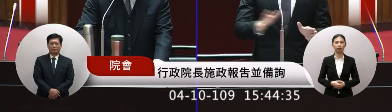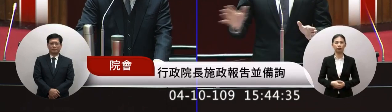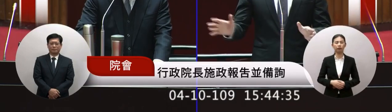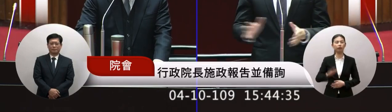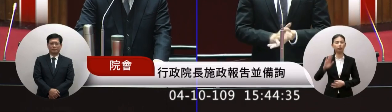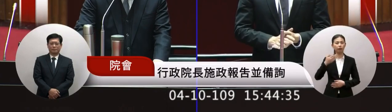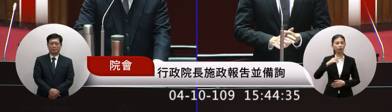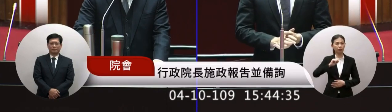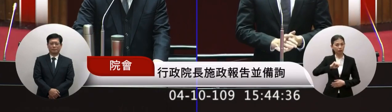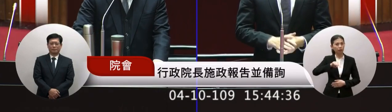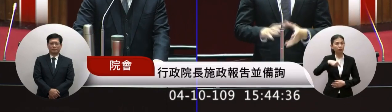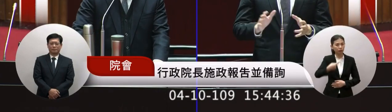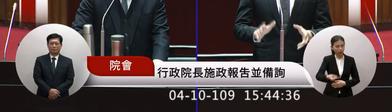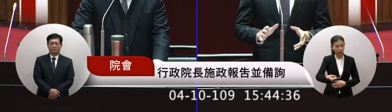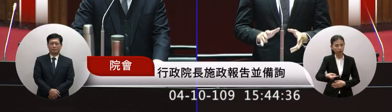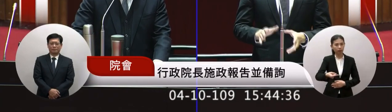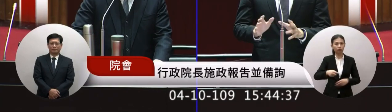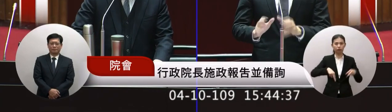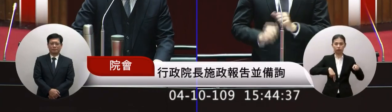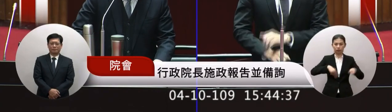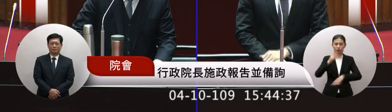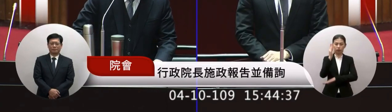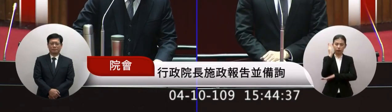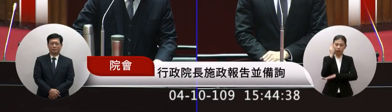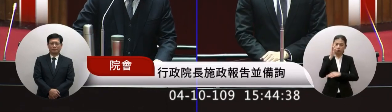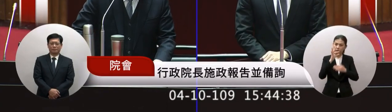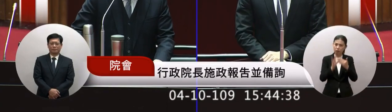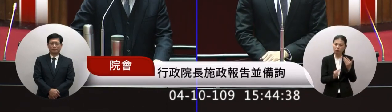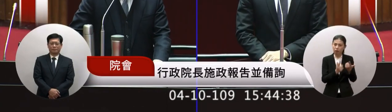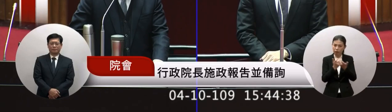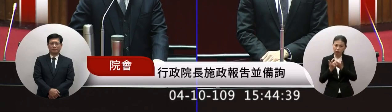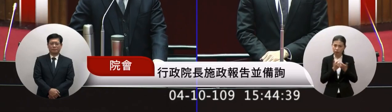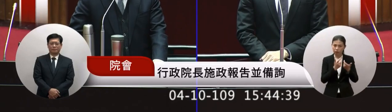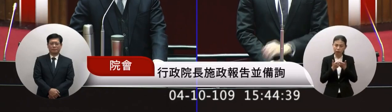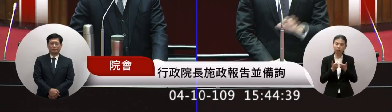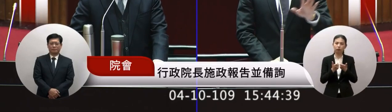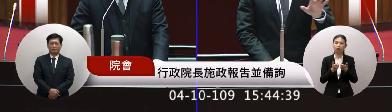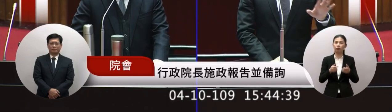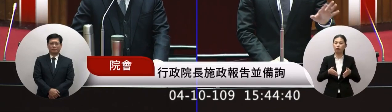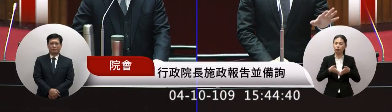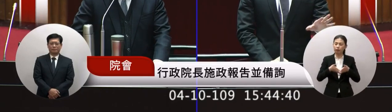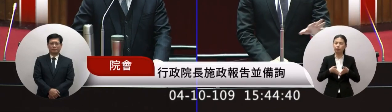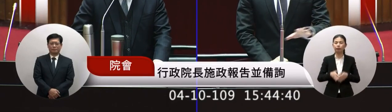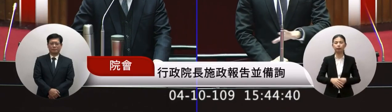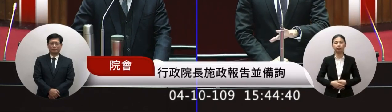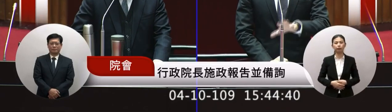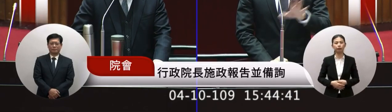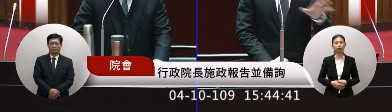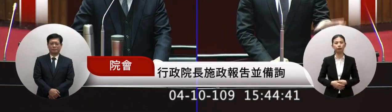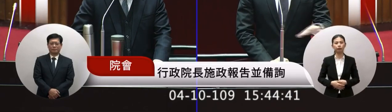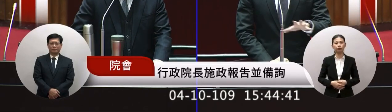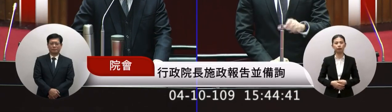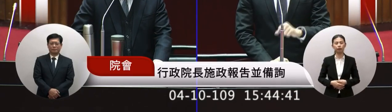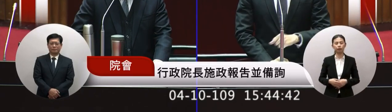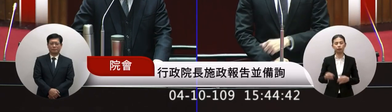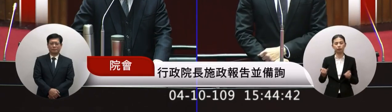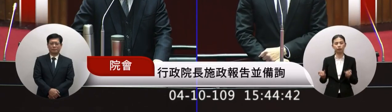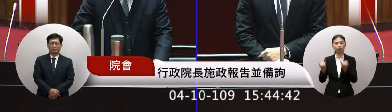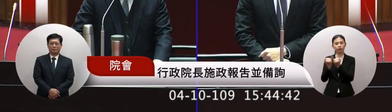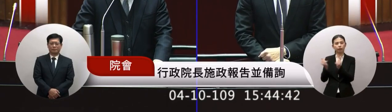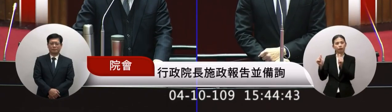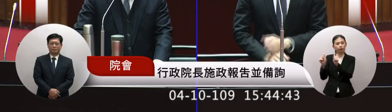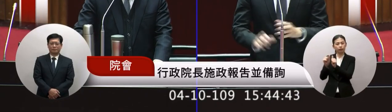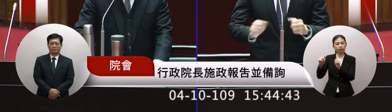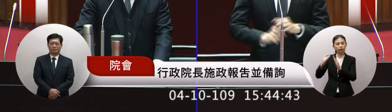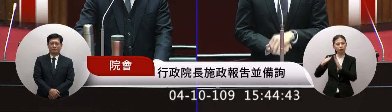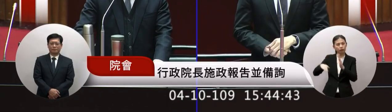接下來有一些行政 配套的一些措施其實我們當分的家庭去